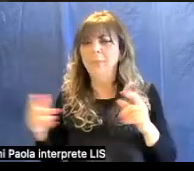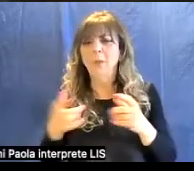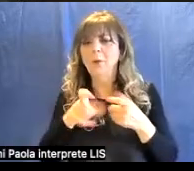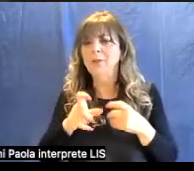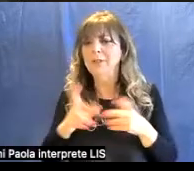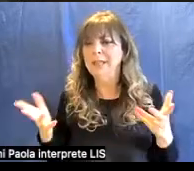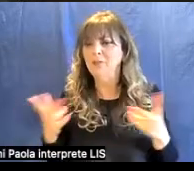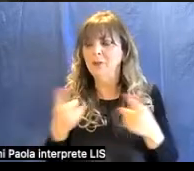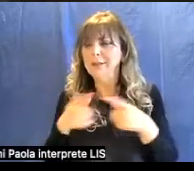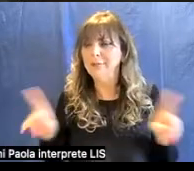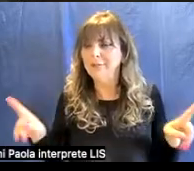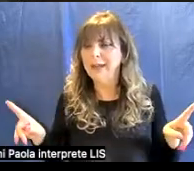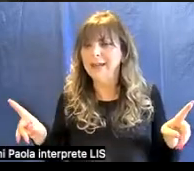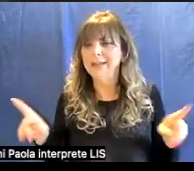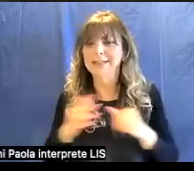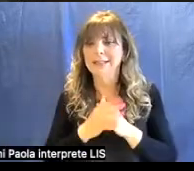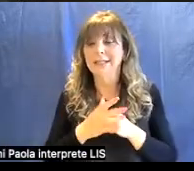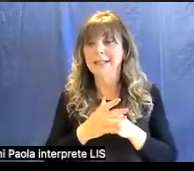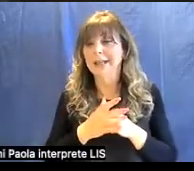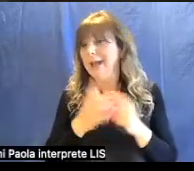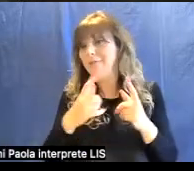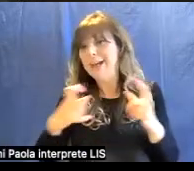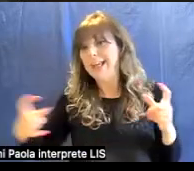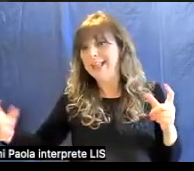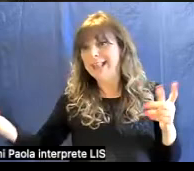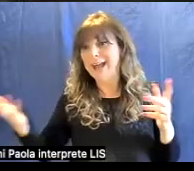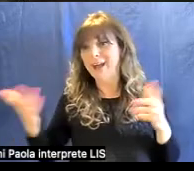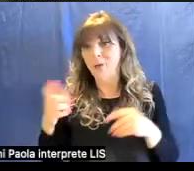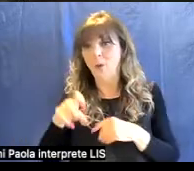vengono definite varietà del quarzo.